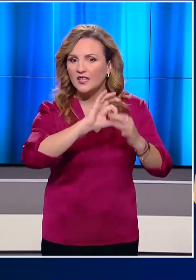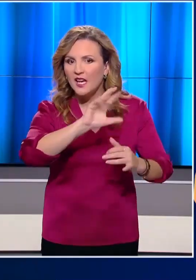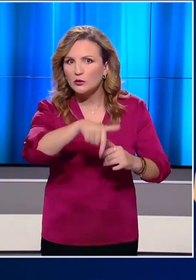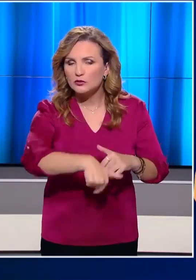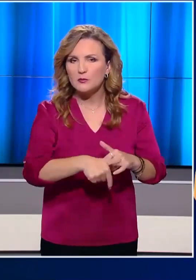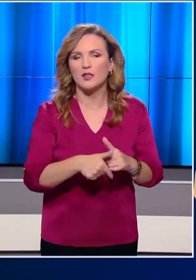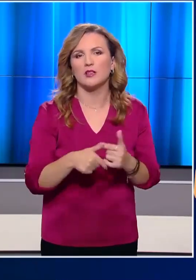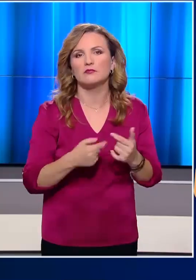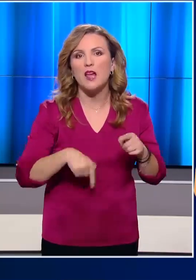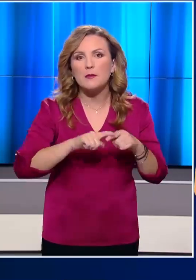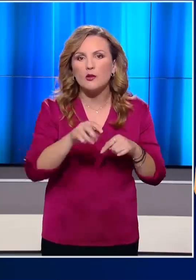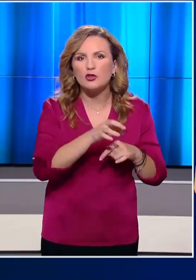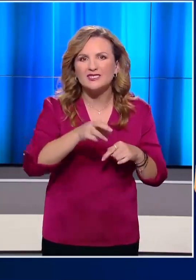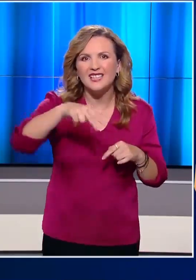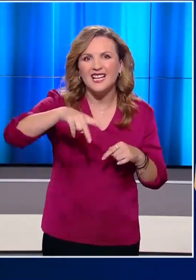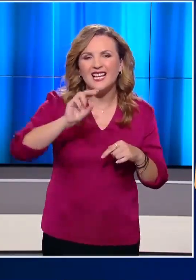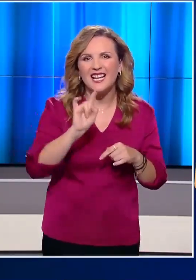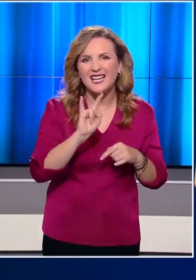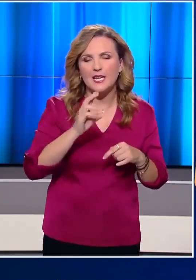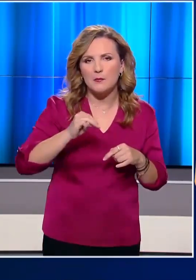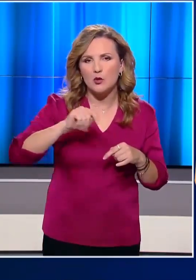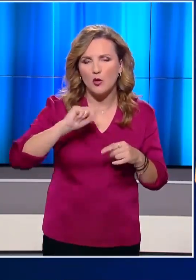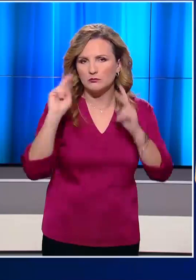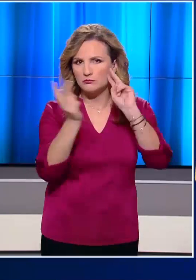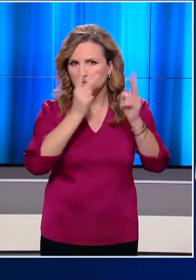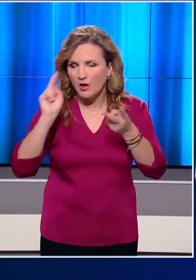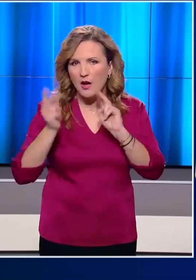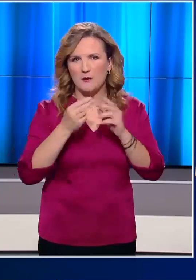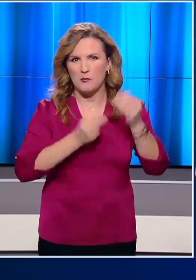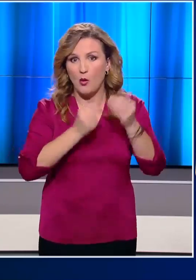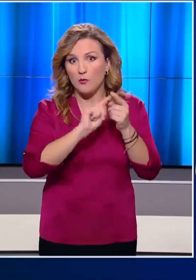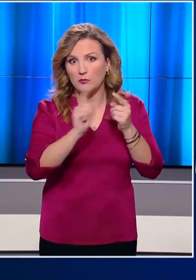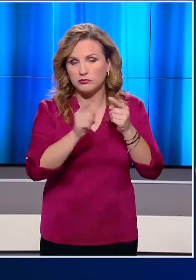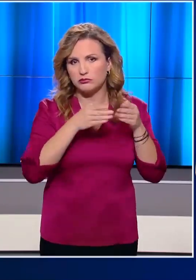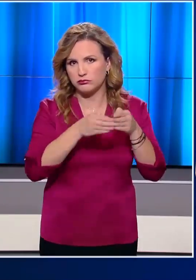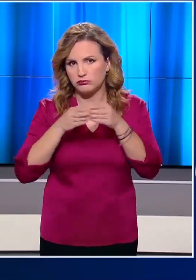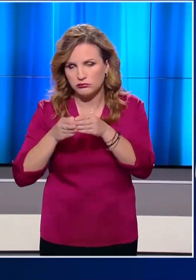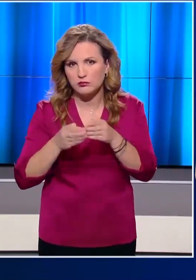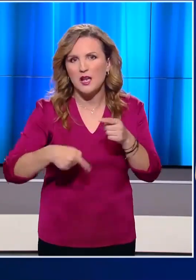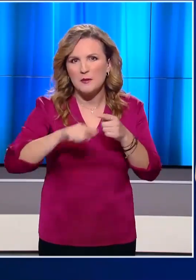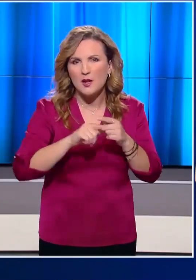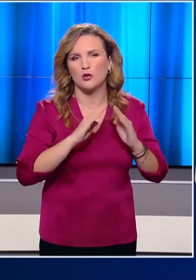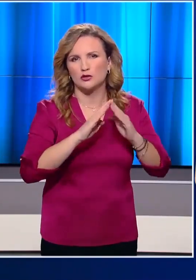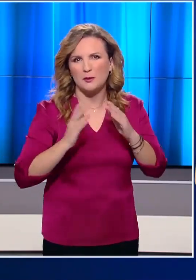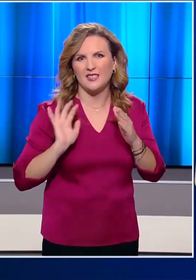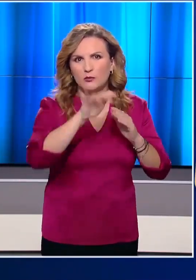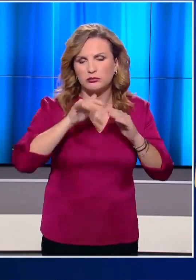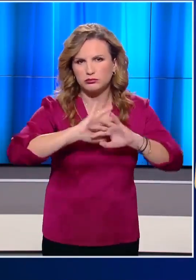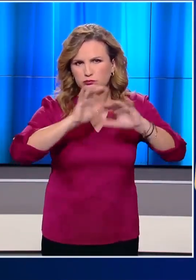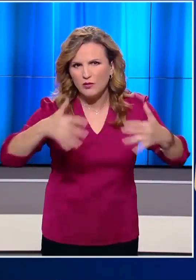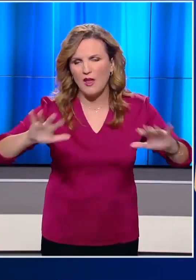έδειξε ήδη τα δόντια της στη Λίμνο όπου οι θυελώδεις άνεμοι προκάλεσαν προβλήματα σε συγκοινωνίες και υποδομές.